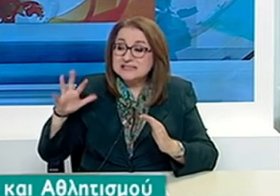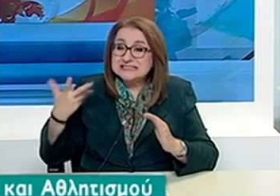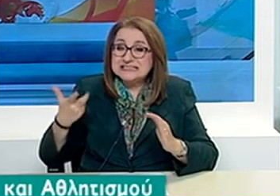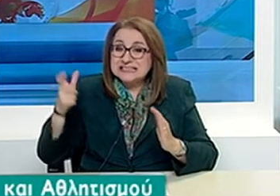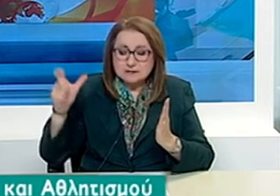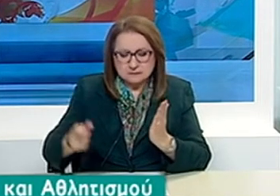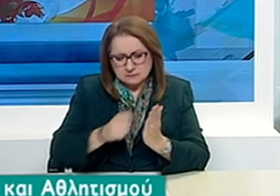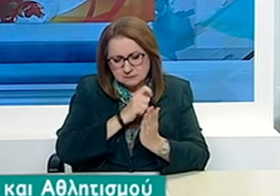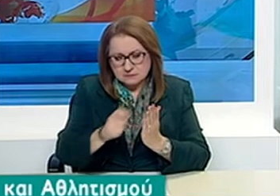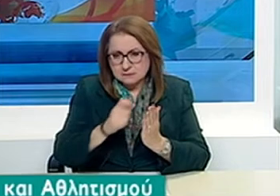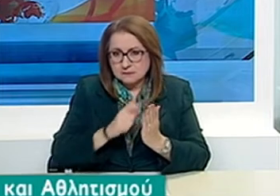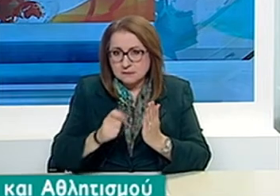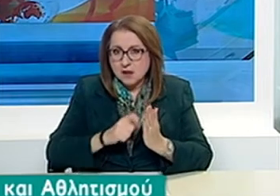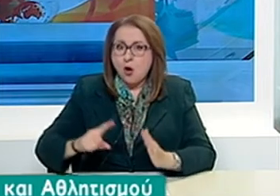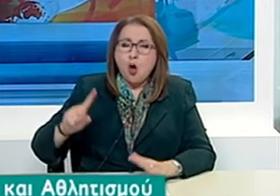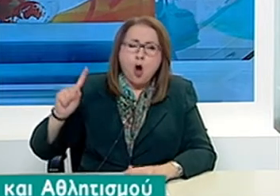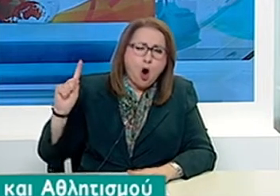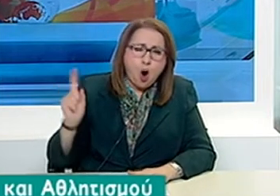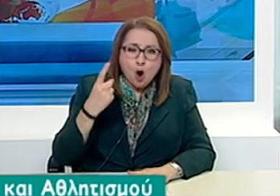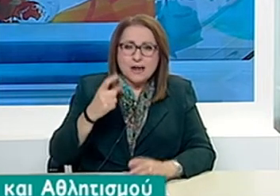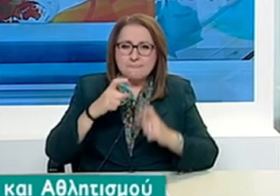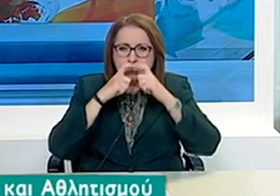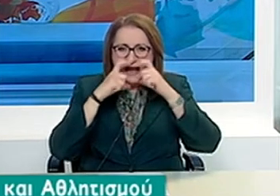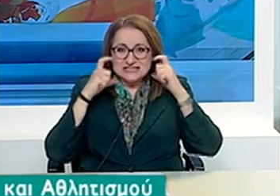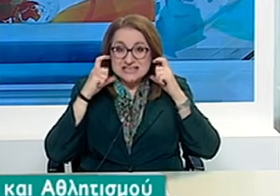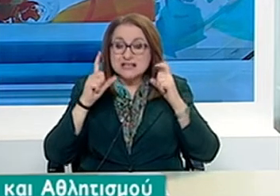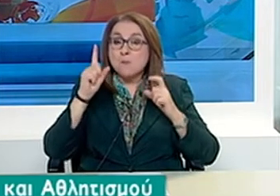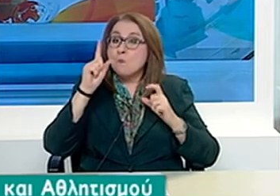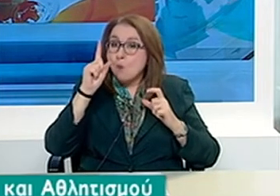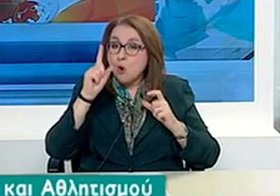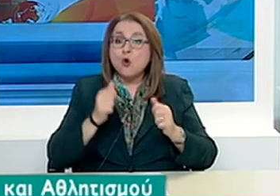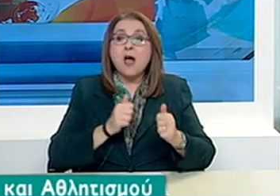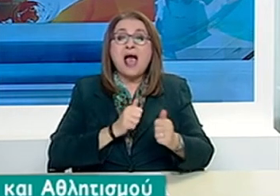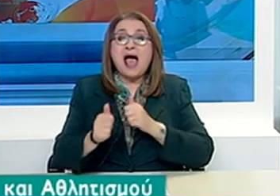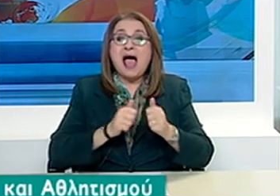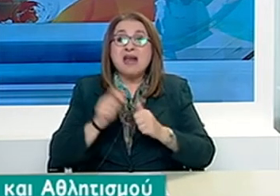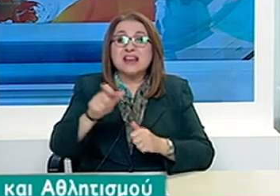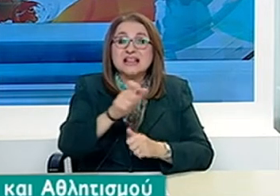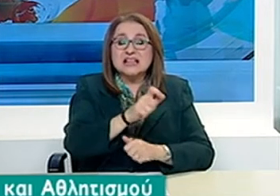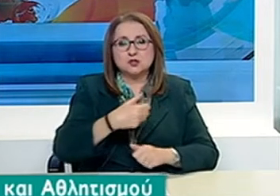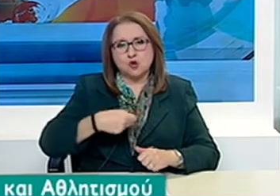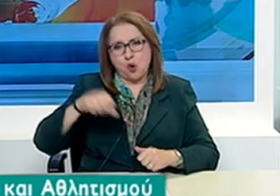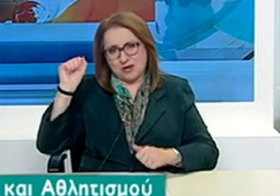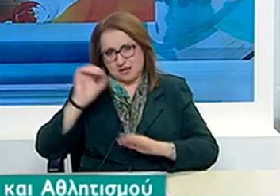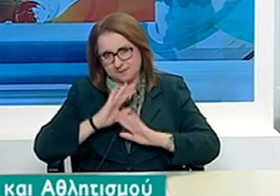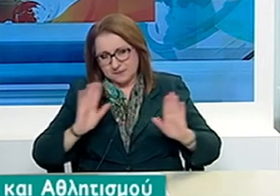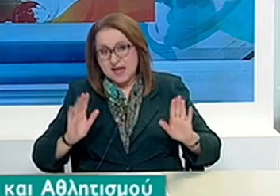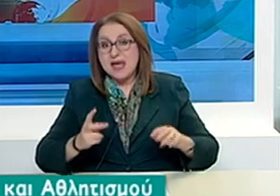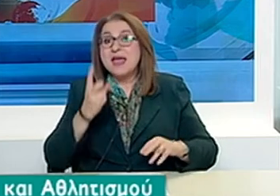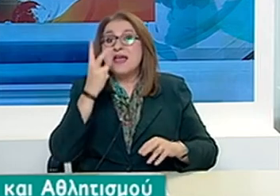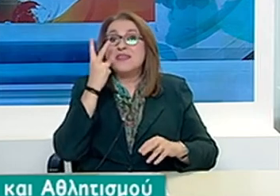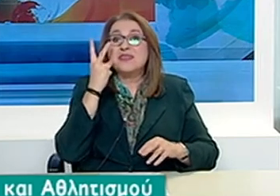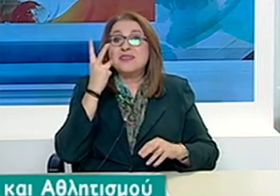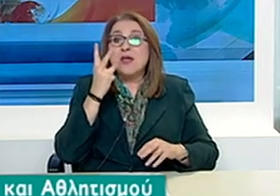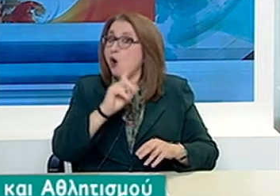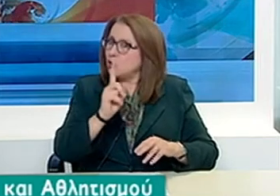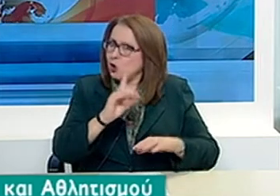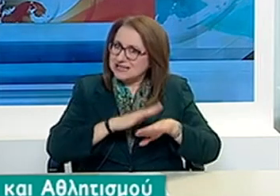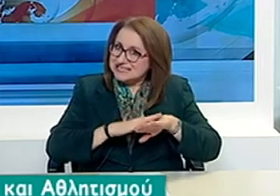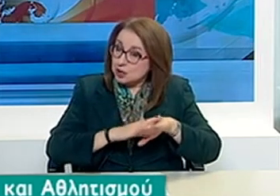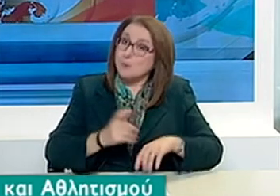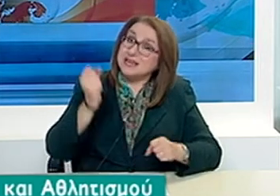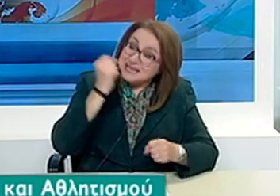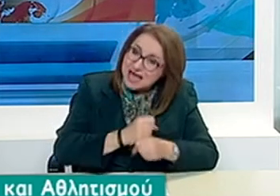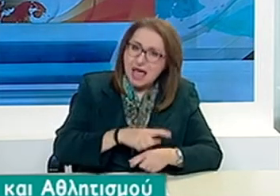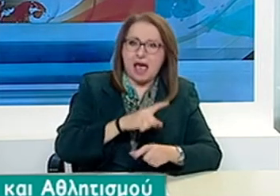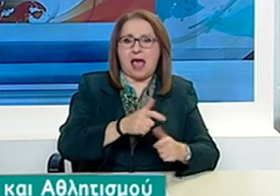αθλητών όλοι οι υπόλοιποι φοράνε μάσκες. Κρατάμε αποστάσεις δύο μέτρων από κάθε άλλο άτομο. Δεν κάνουμε χειραψίες ή εναγκαλισμούς.